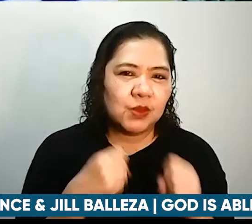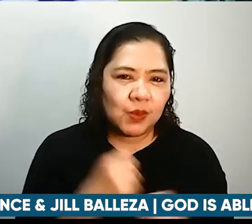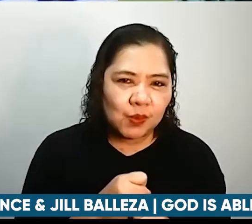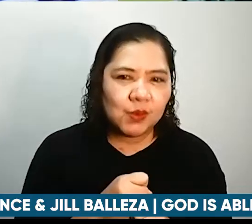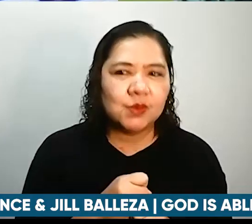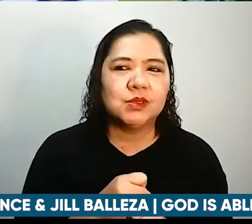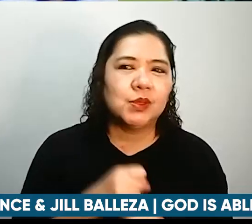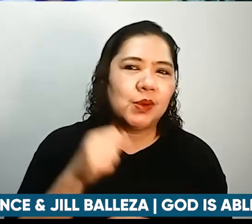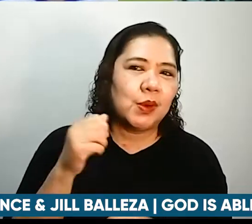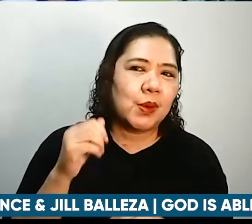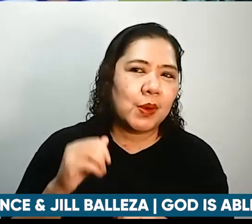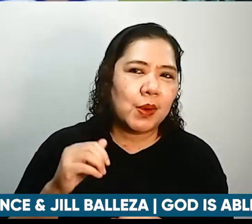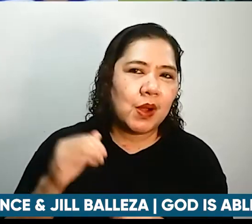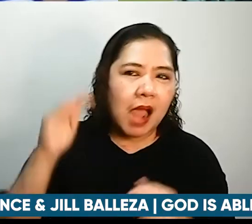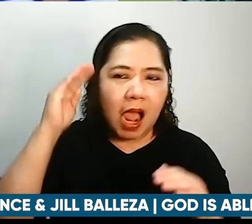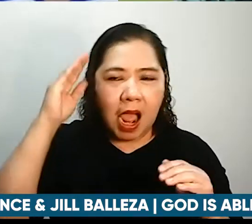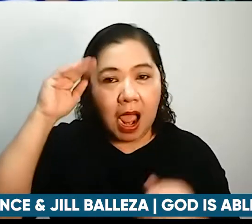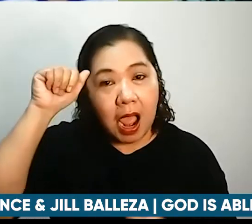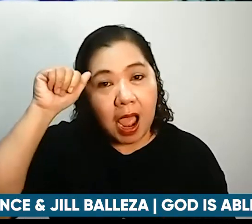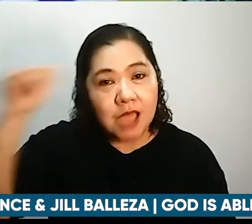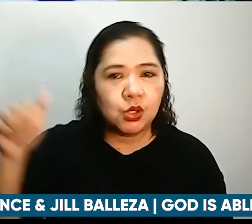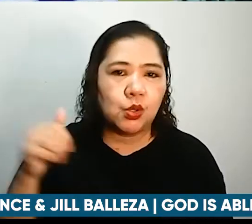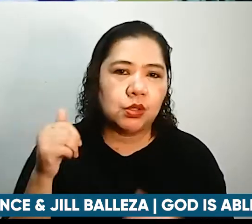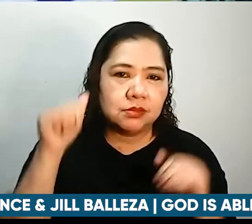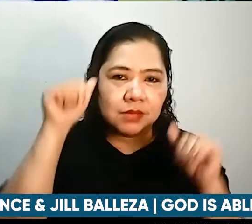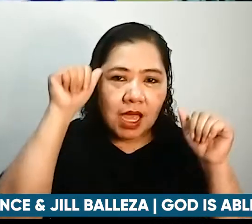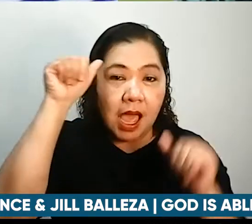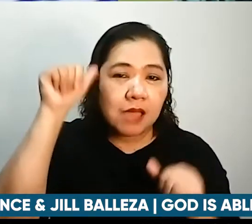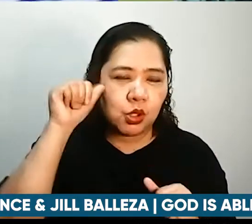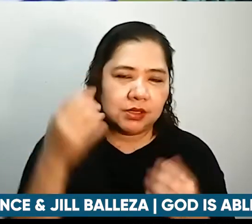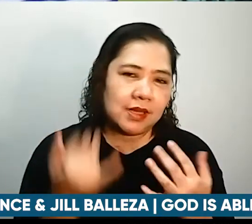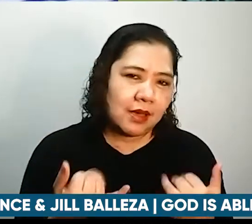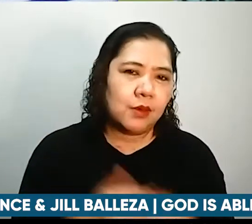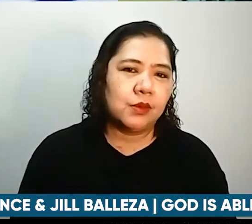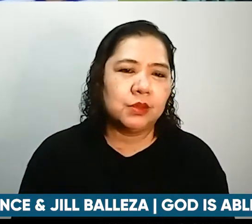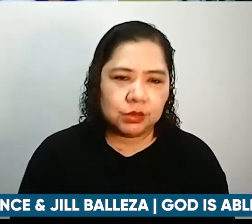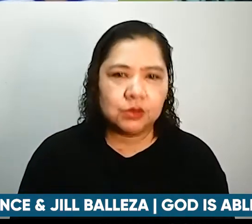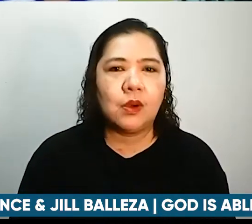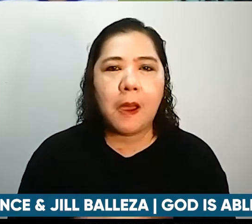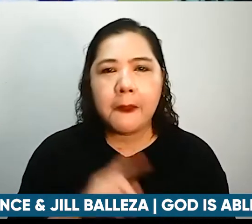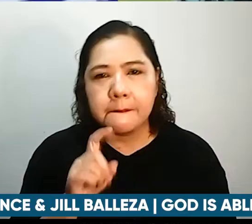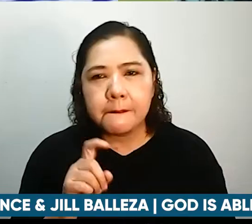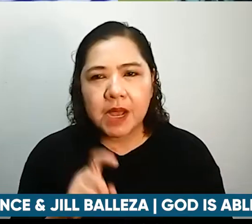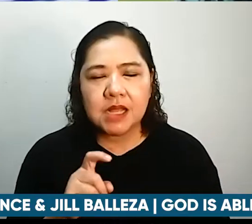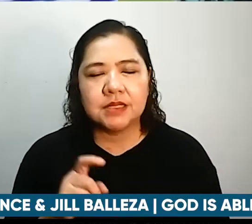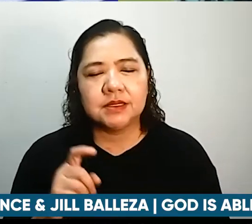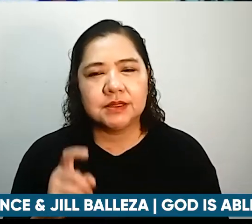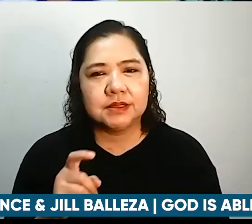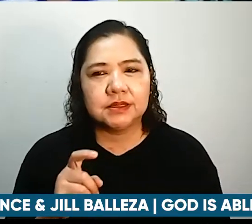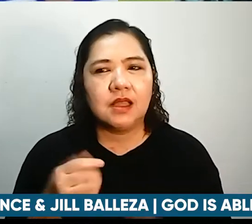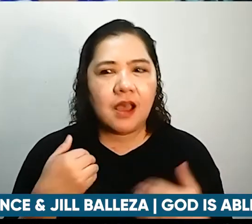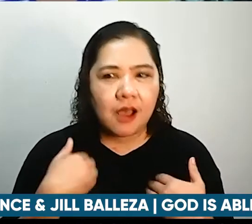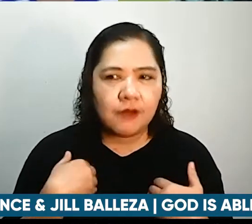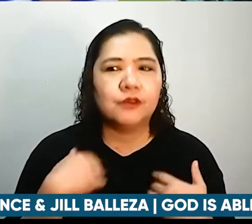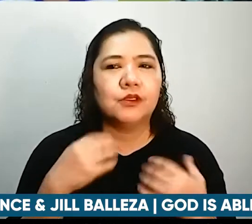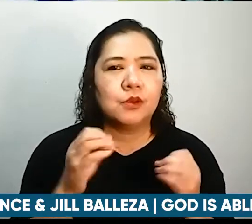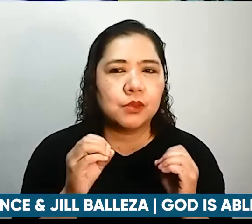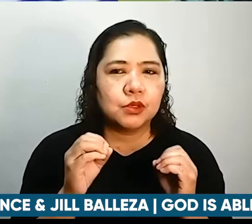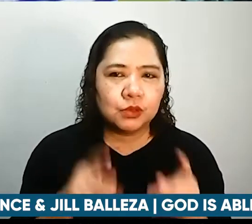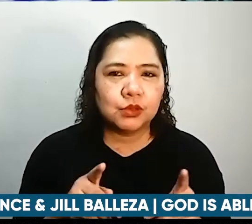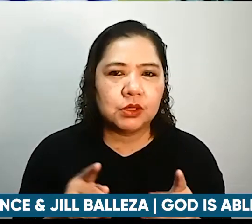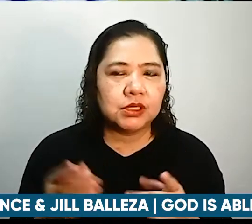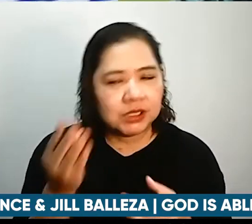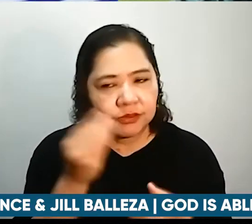medyo adult na tayo nandun na yung mas marami tayong opportunity na kainin natin lahat ng pwede natin kainin, itry ang lahat ng